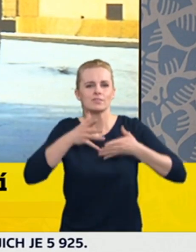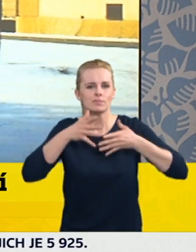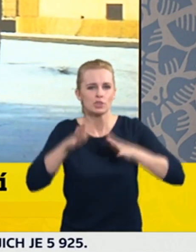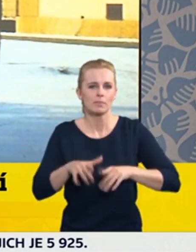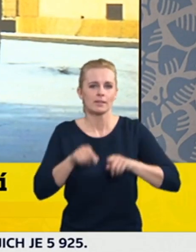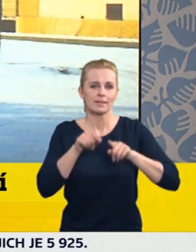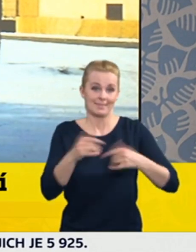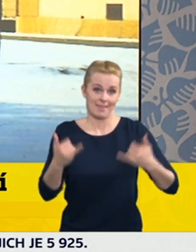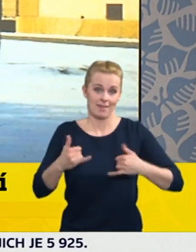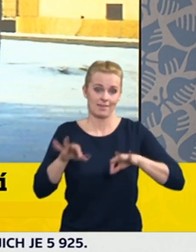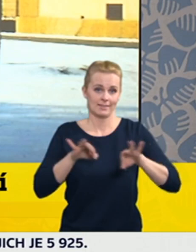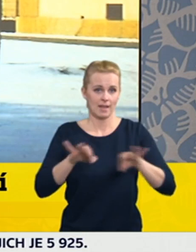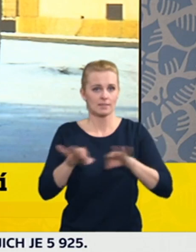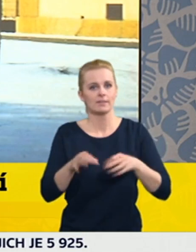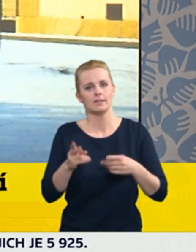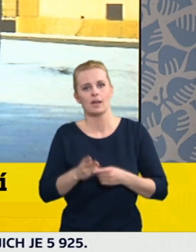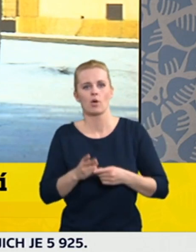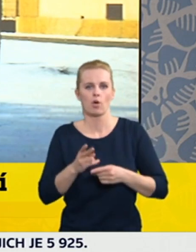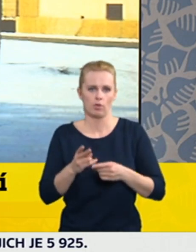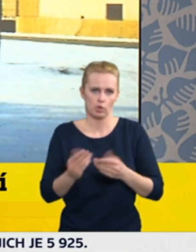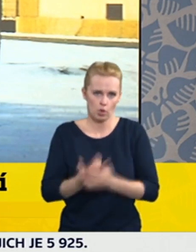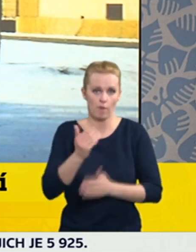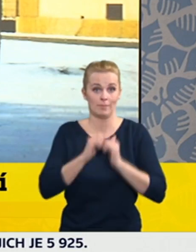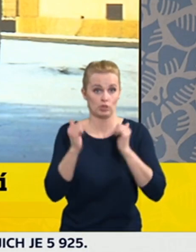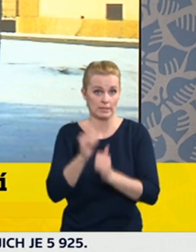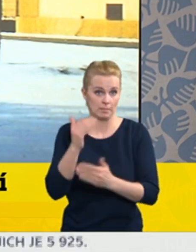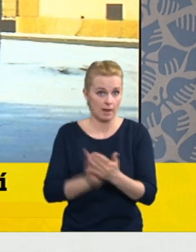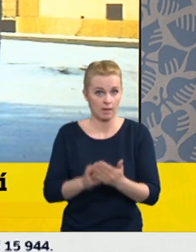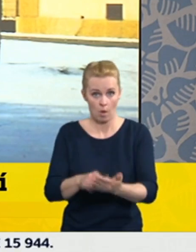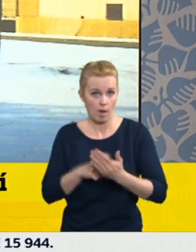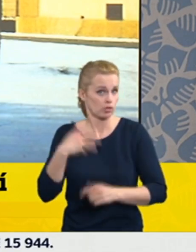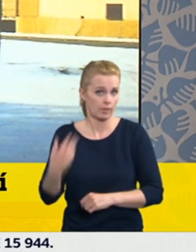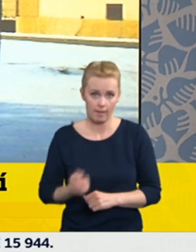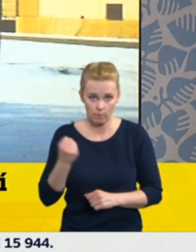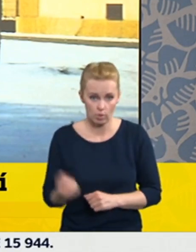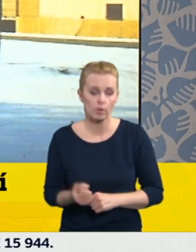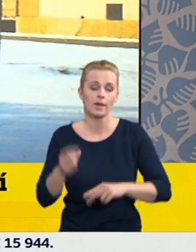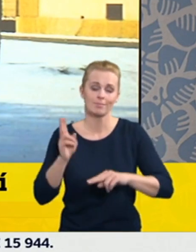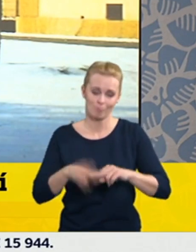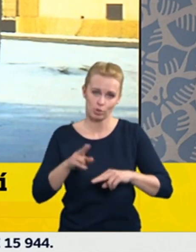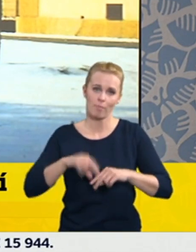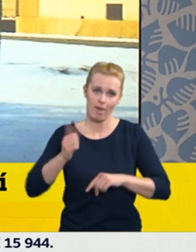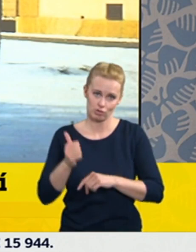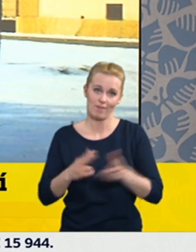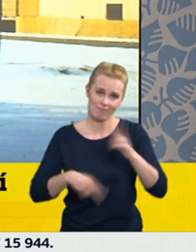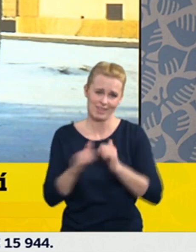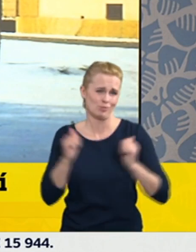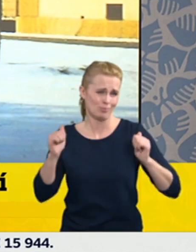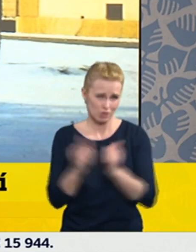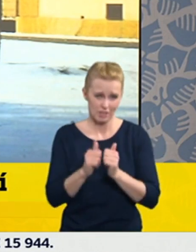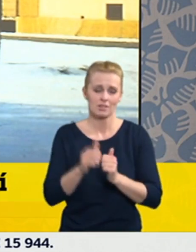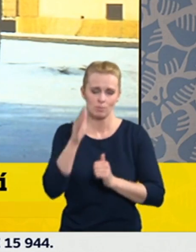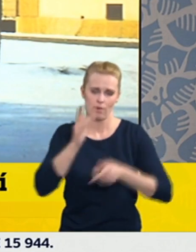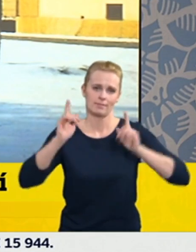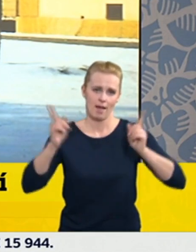nastavení ukázalo na efektivním, tak je to ještě prostor, který lze využít pro nějaké další opatření, ale